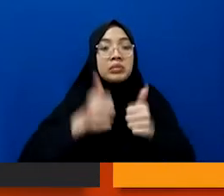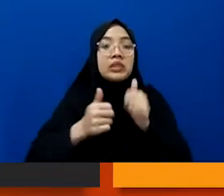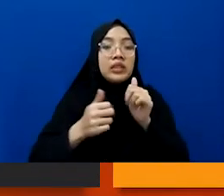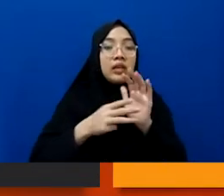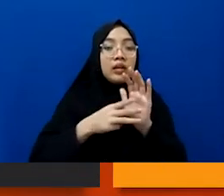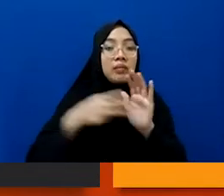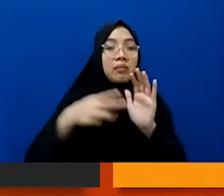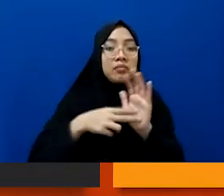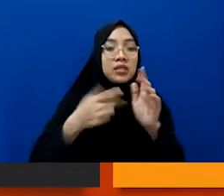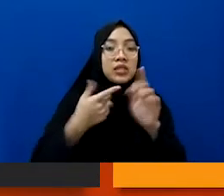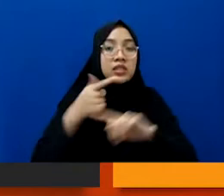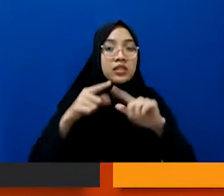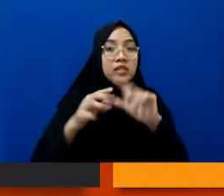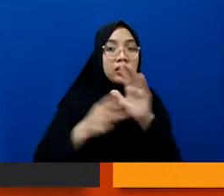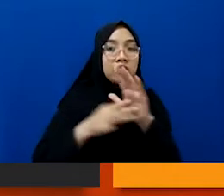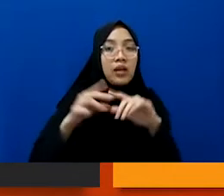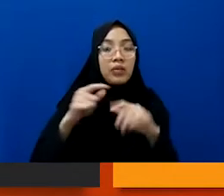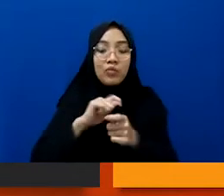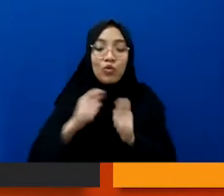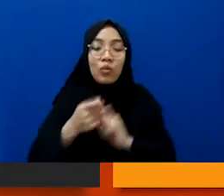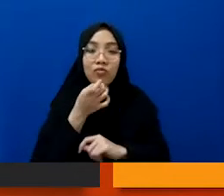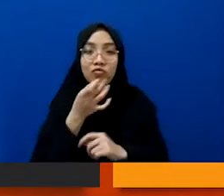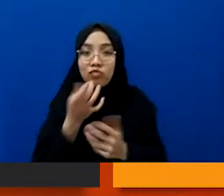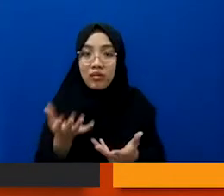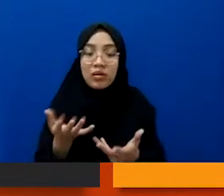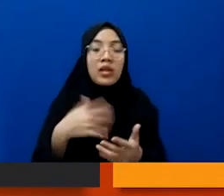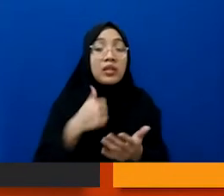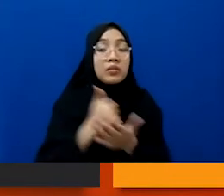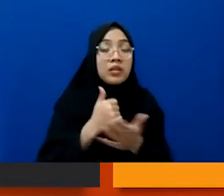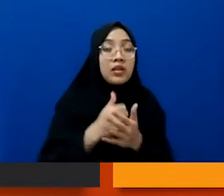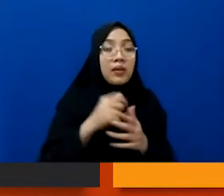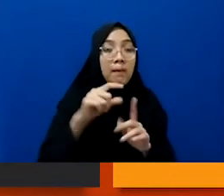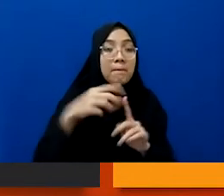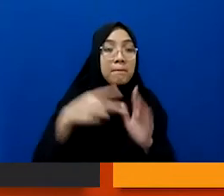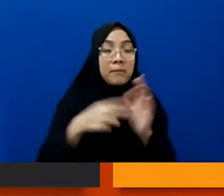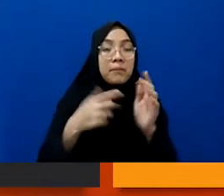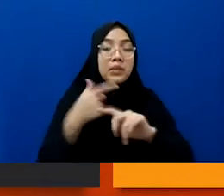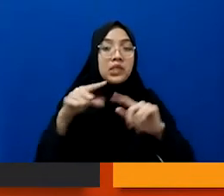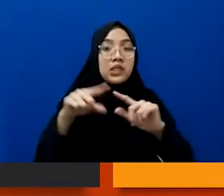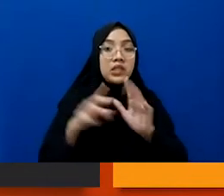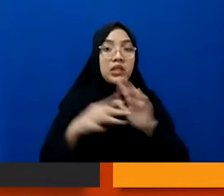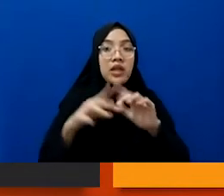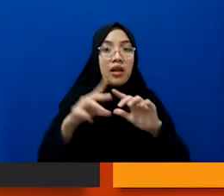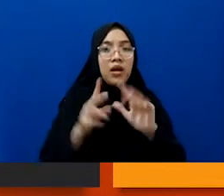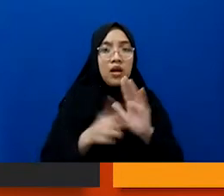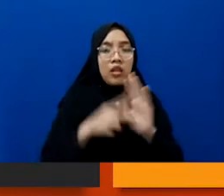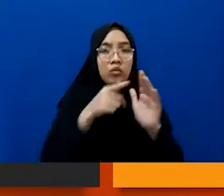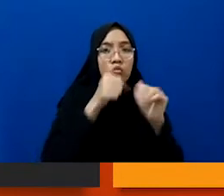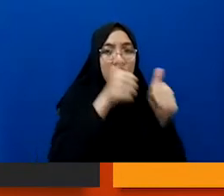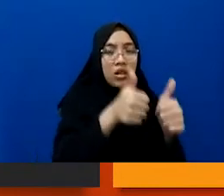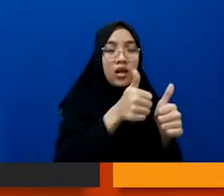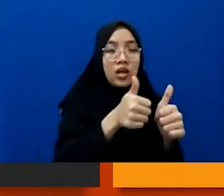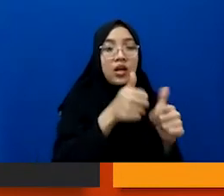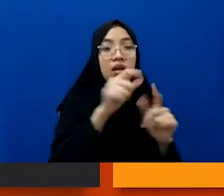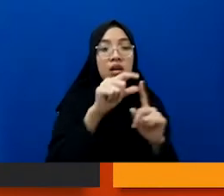dalam sebuah investigasi secara teknik memang penyamaran itu dibolehkan. Penyamaran